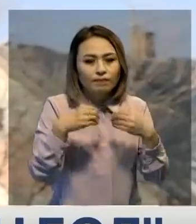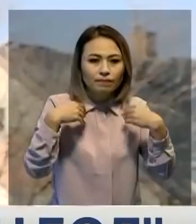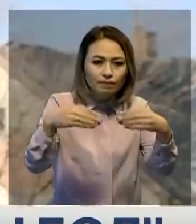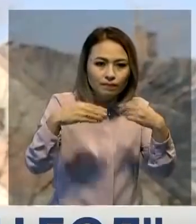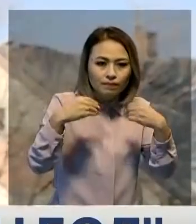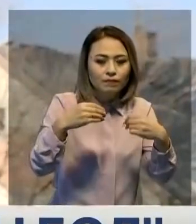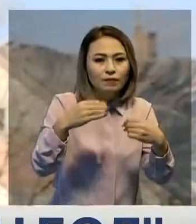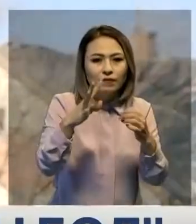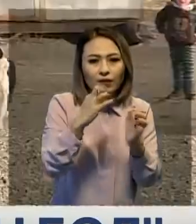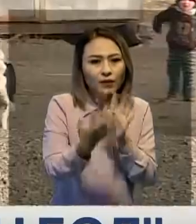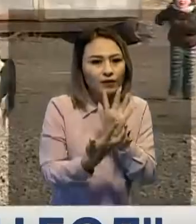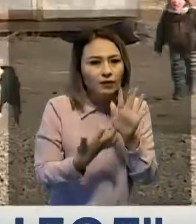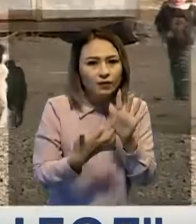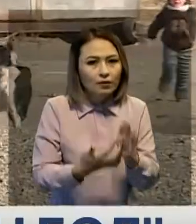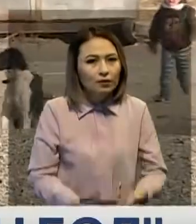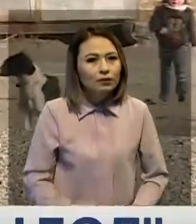мал суаруға жетпейді.